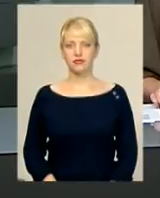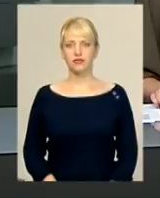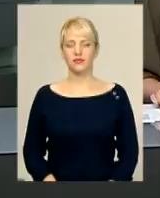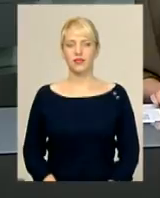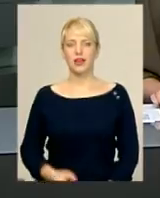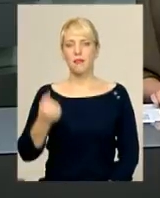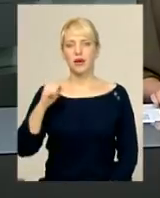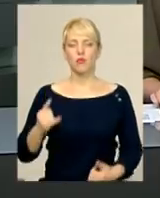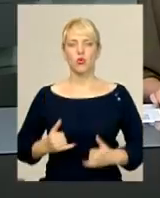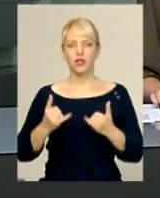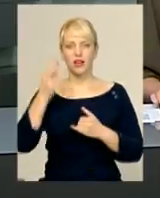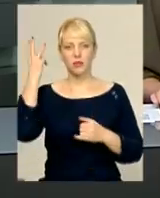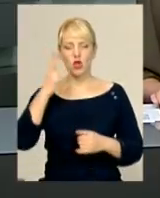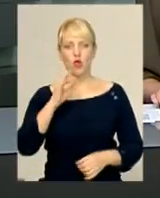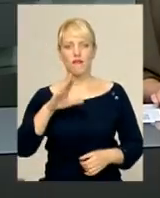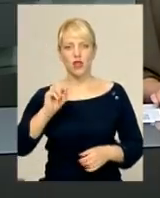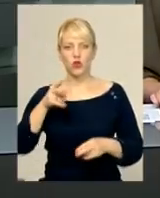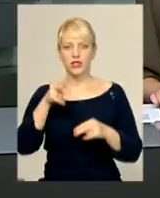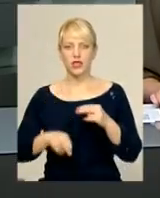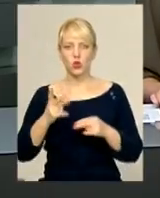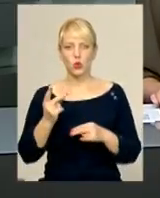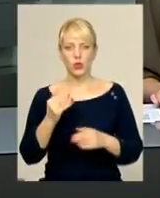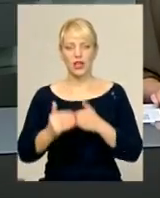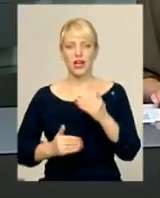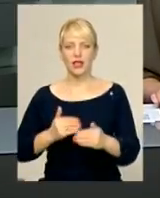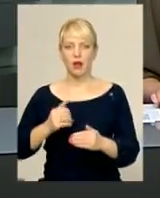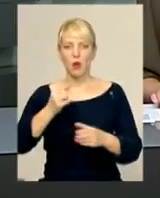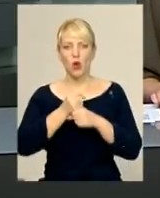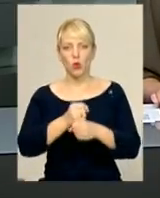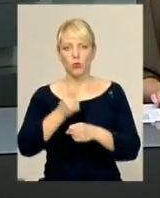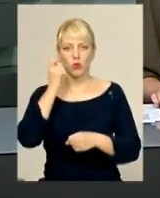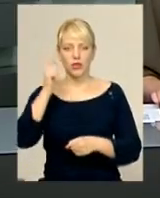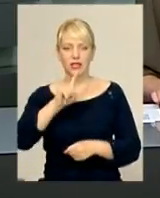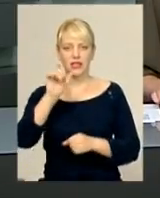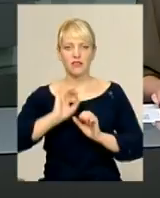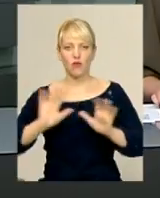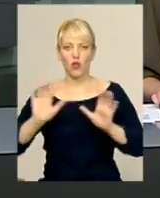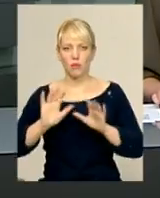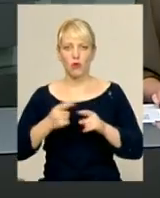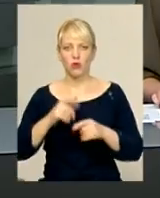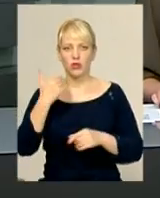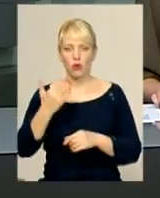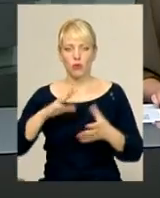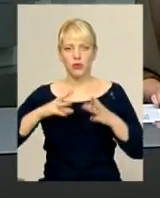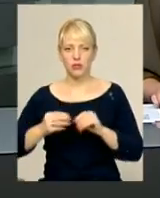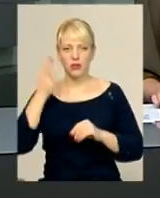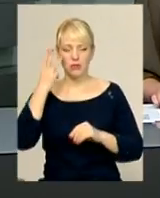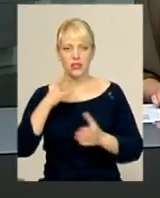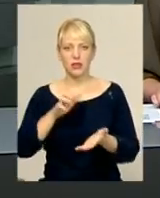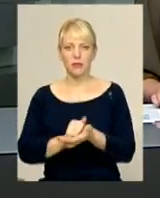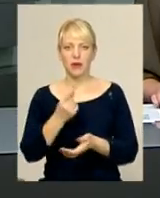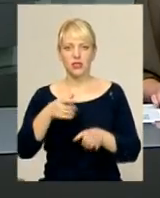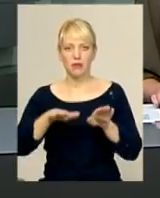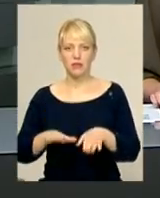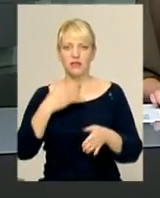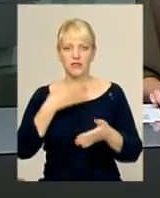Перемогою для хмельницького новатора закінчився другий етап Кубку України з волейболу. За його підсумками, хмельничани посідають перше